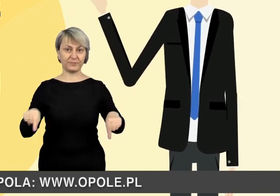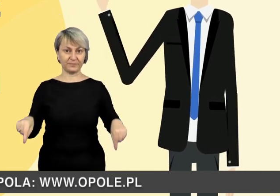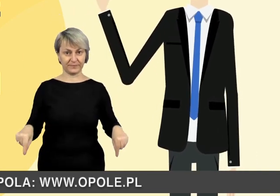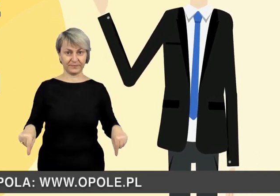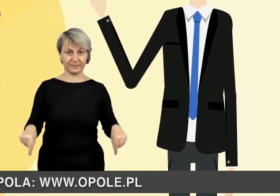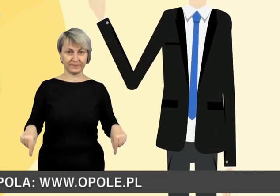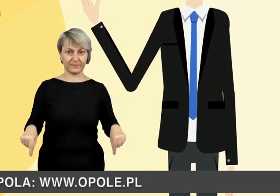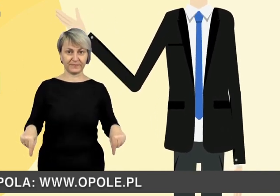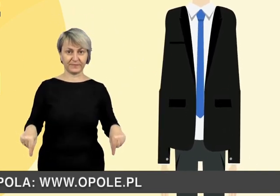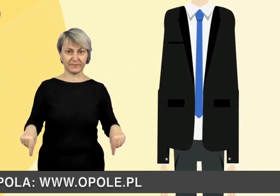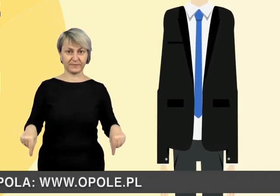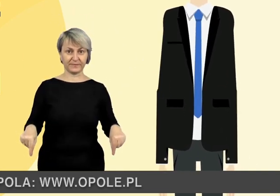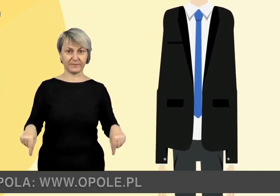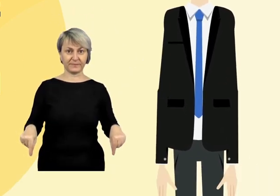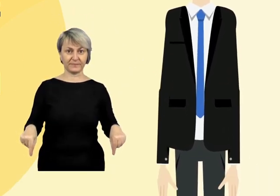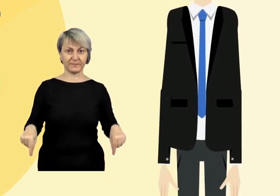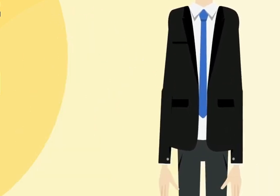.opole.pl.